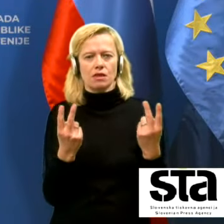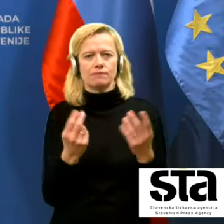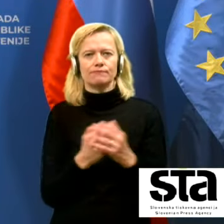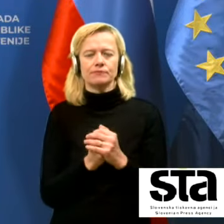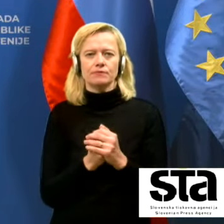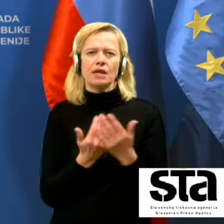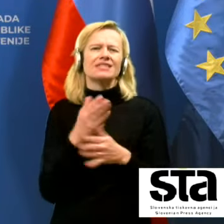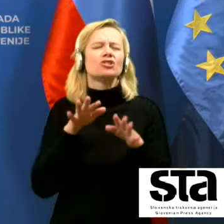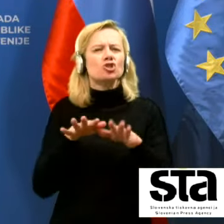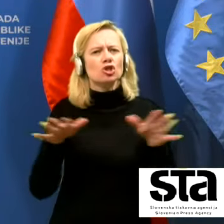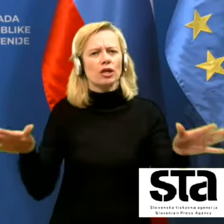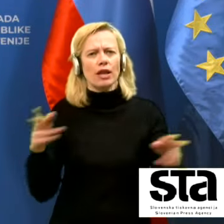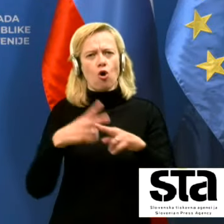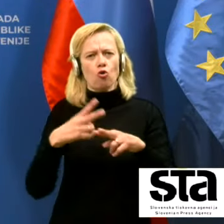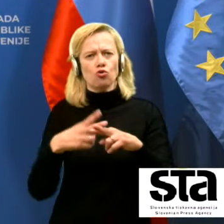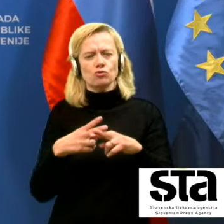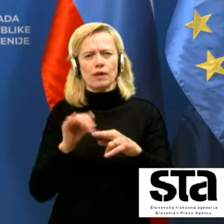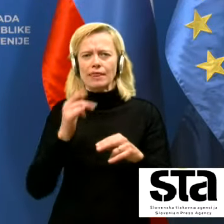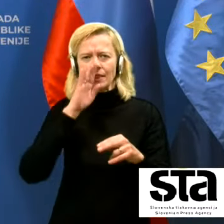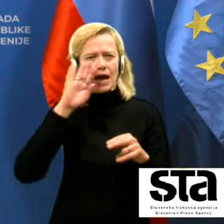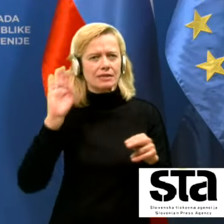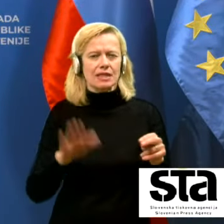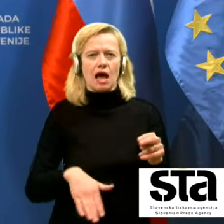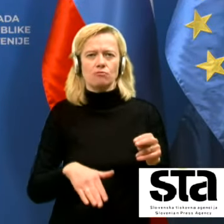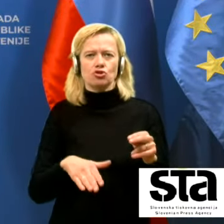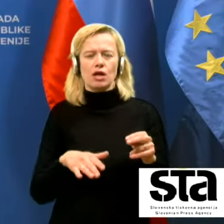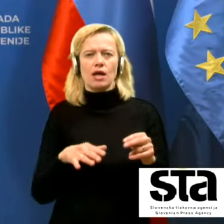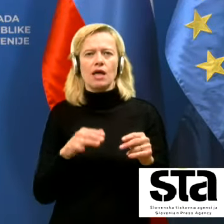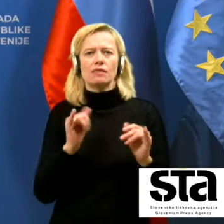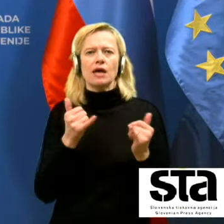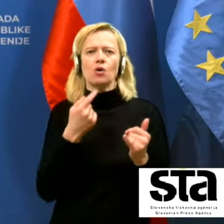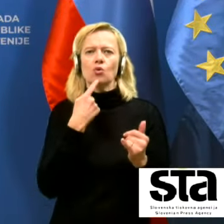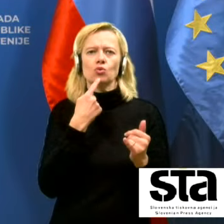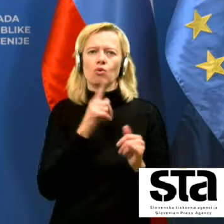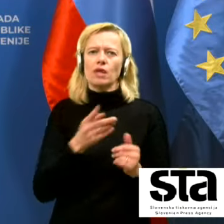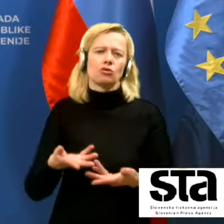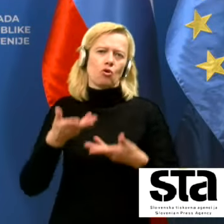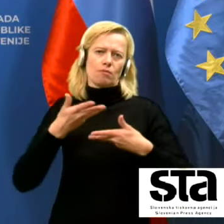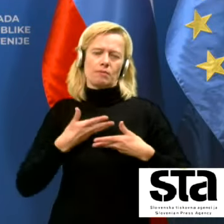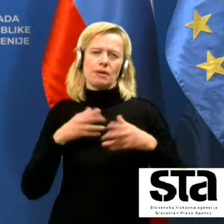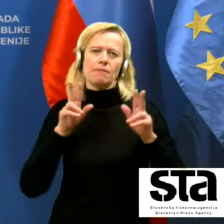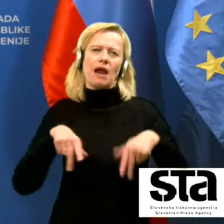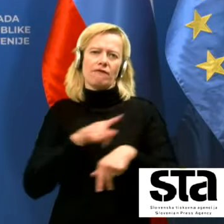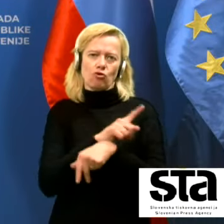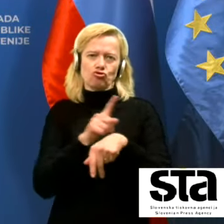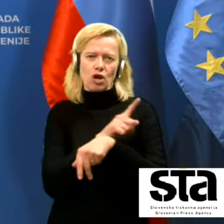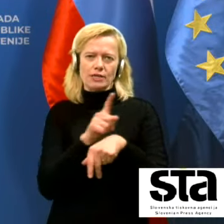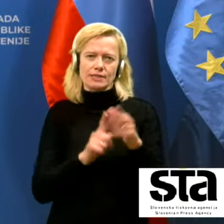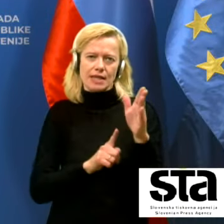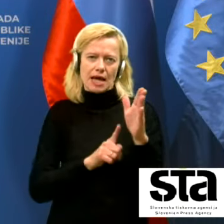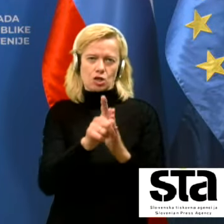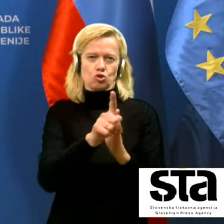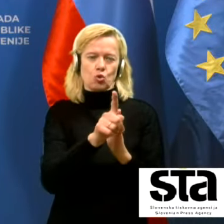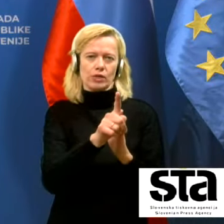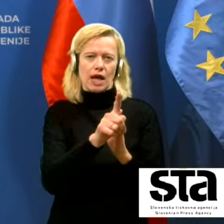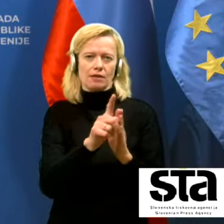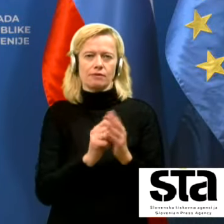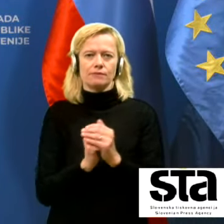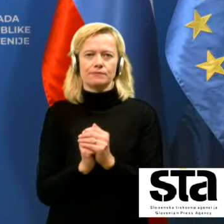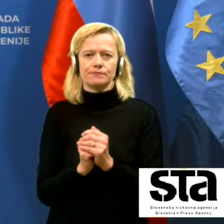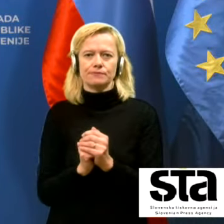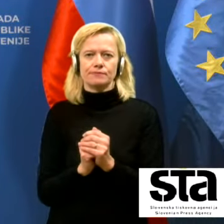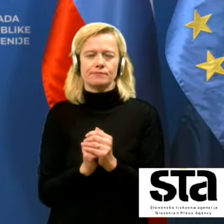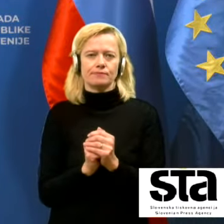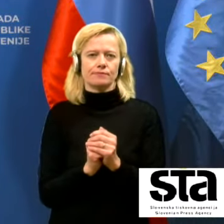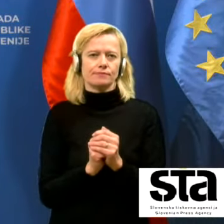je najslabše, da nikdo ne pride do pravočasnega rezultata in da svede vsem